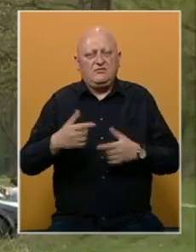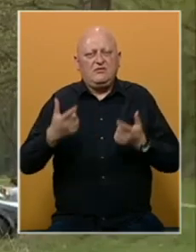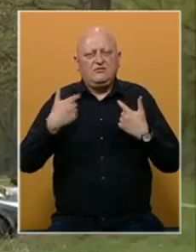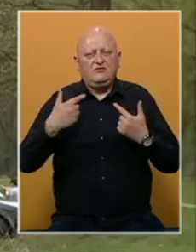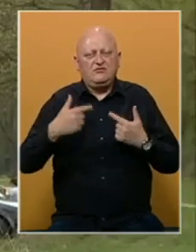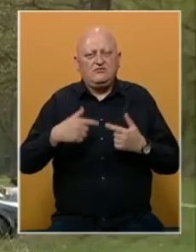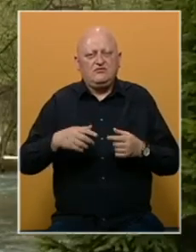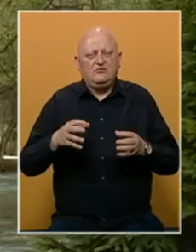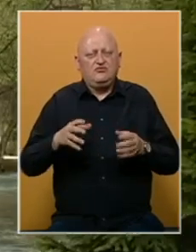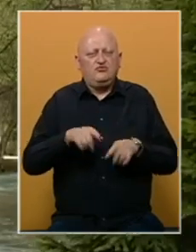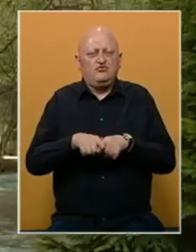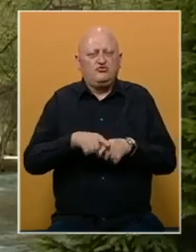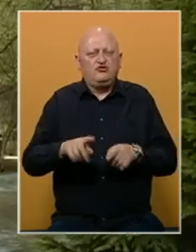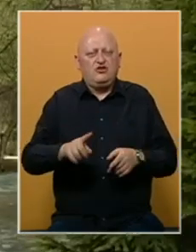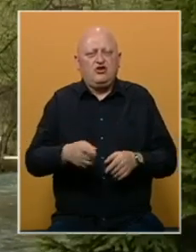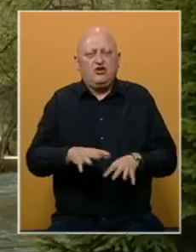Dnevnik 3